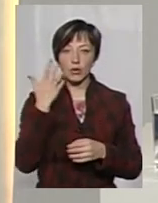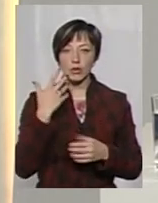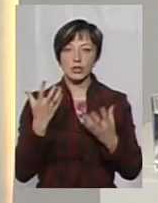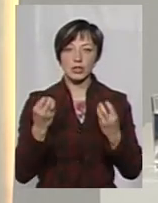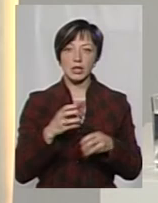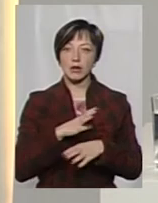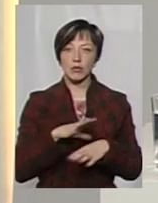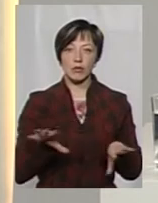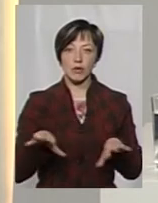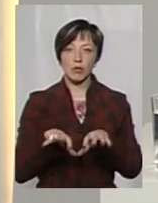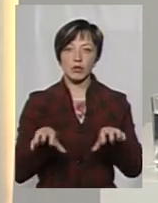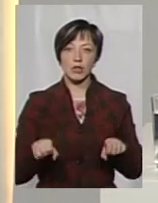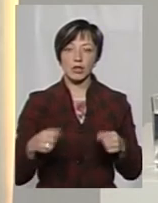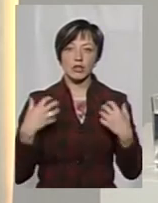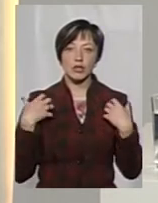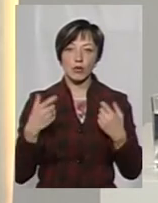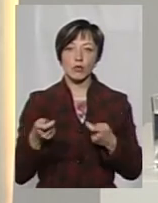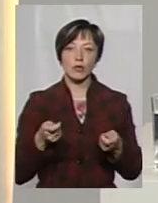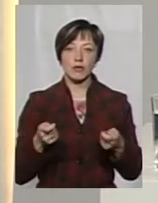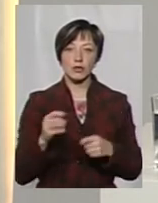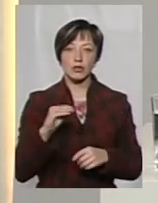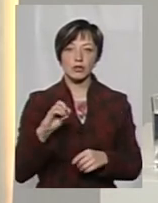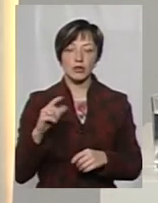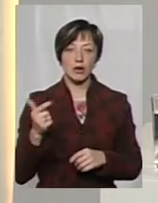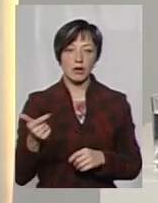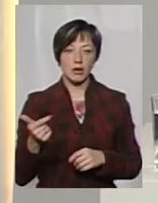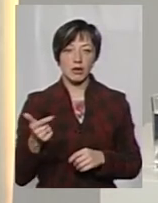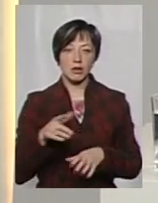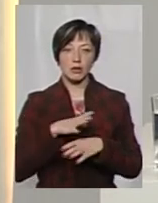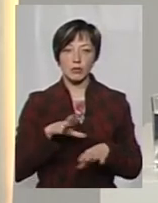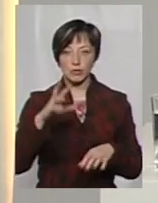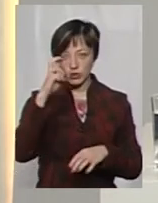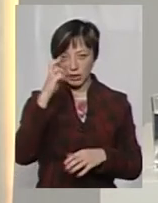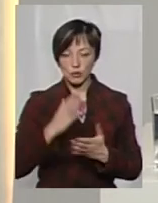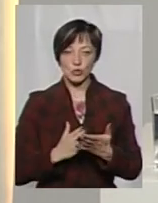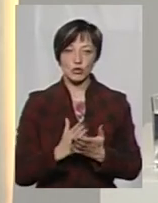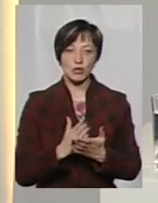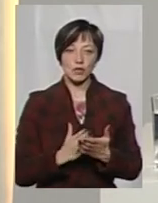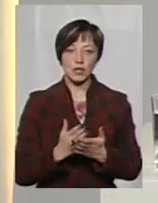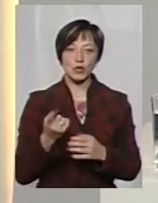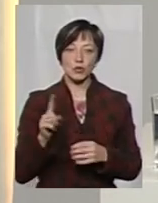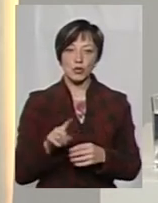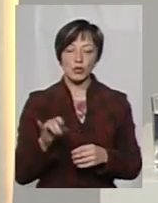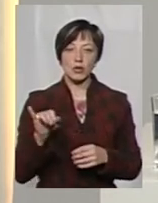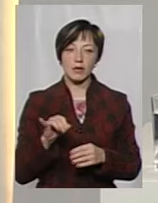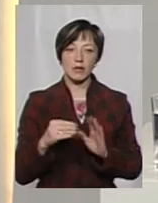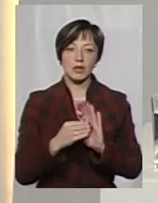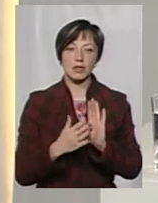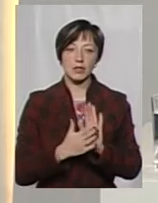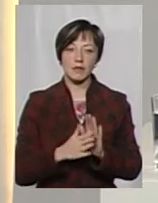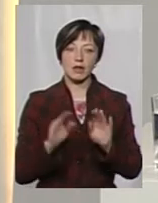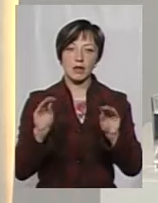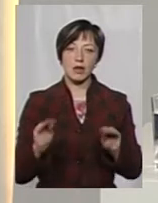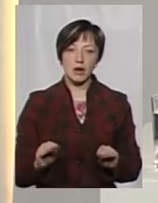не перебував на посаді начальник управління житлово-комунального господарства і не був державним службовцем. Тому я вказав в